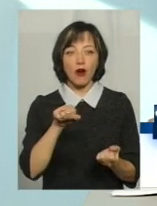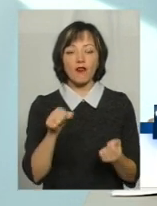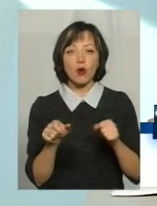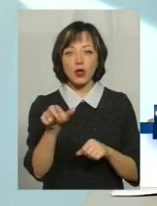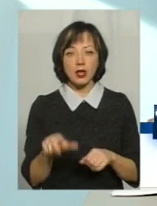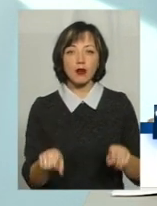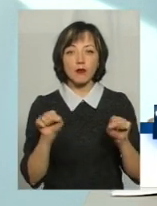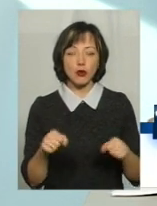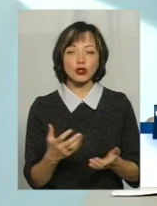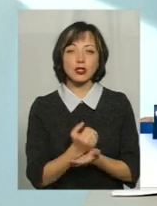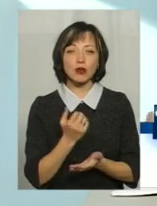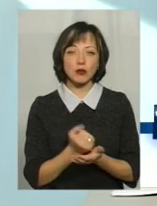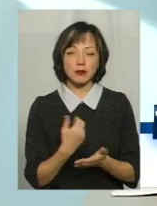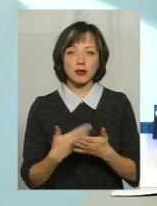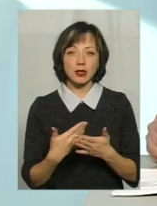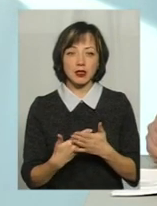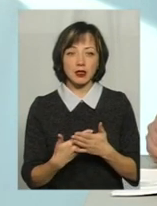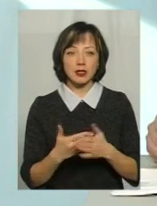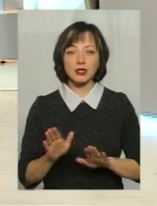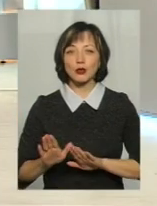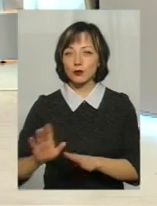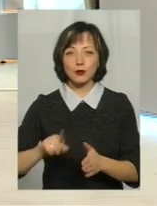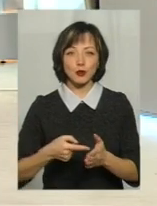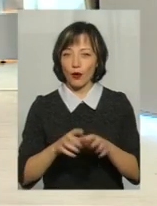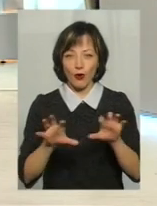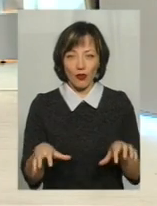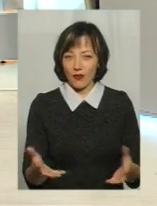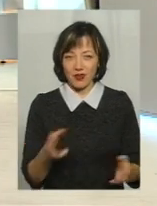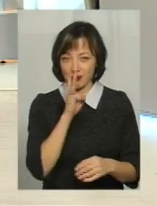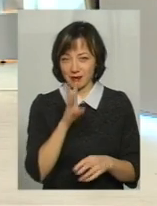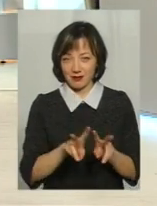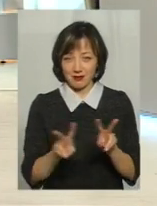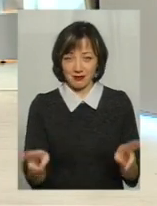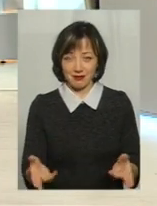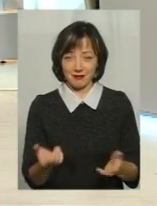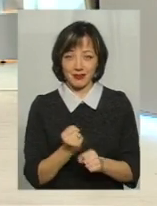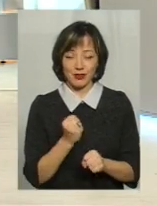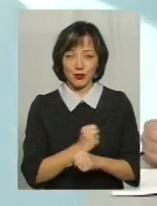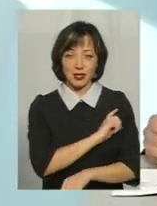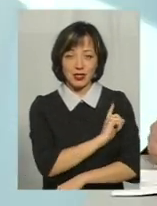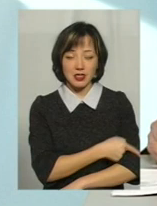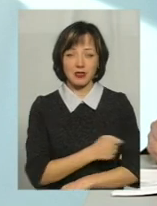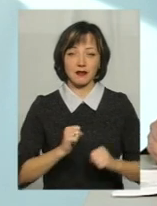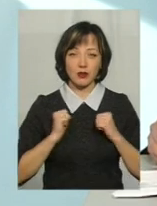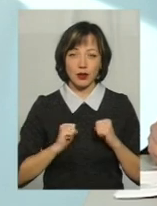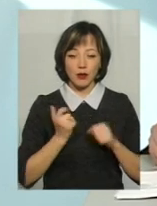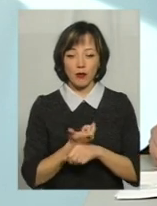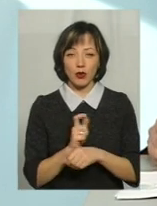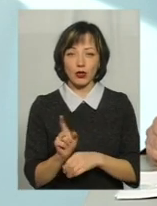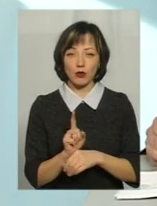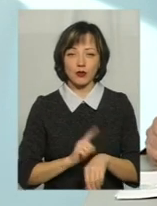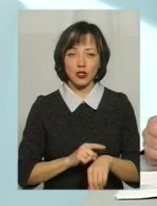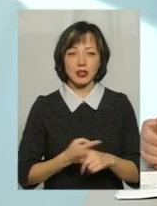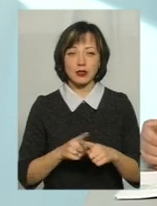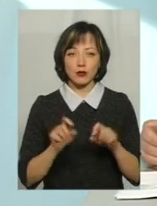може заробити приблизно як заступник міського голови, може заробляти, якщо він працює інтенсивно, працює там понад нормовий час,